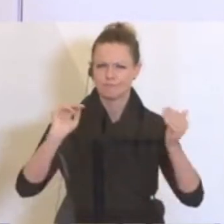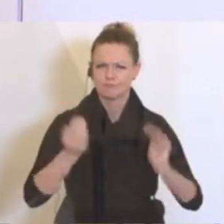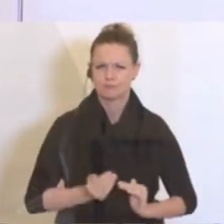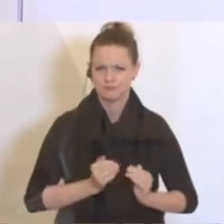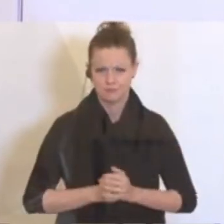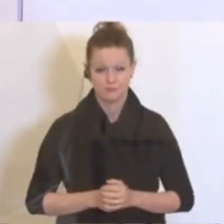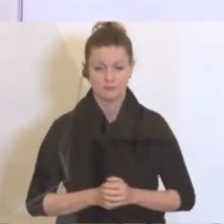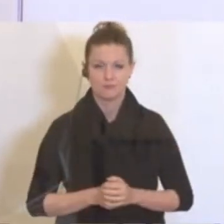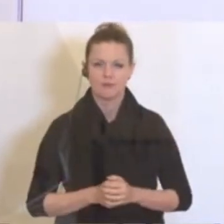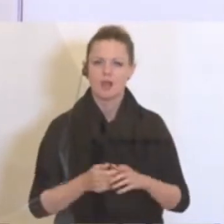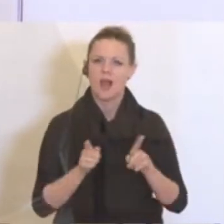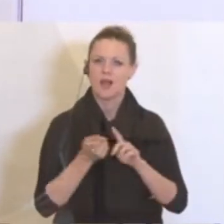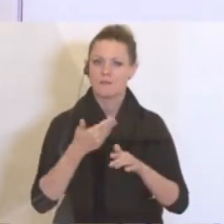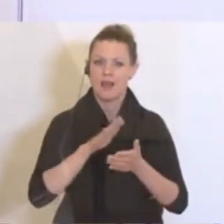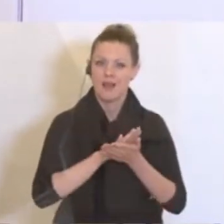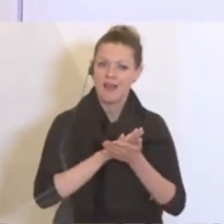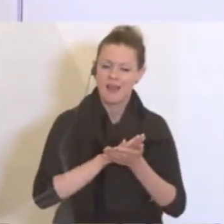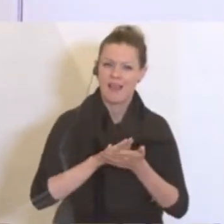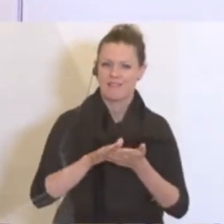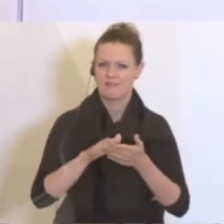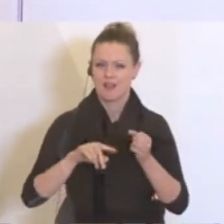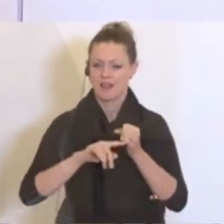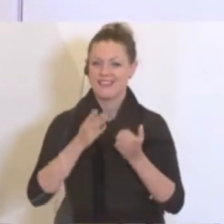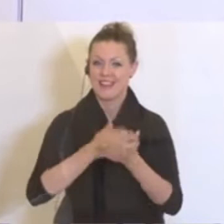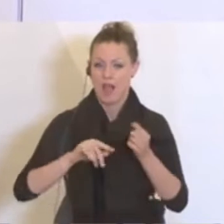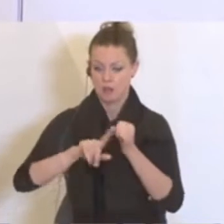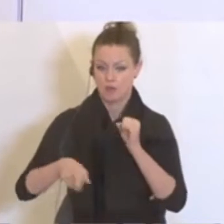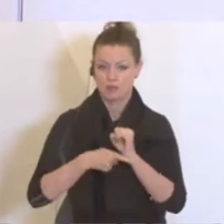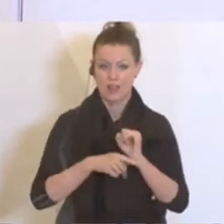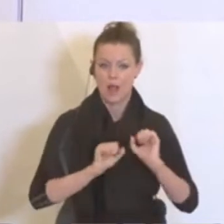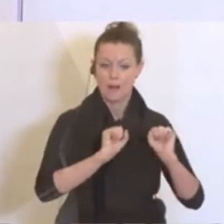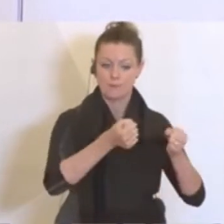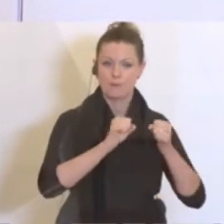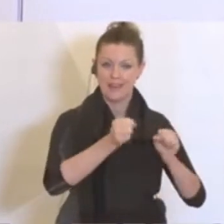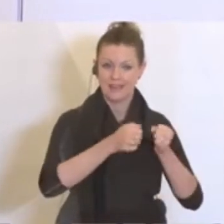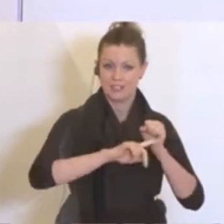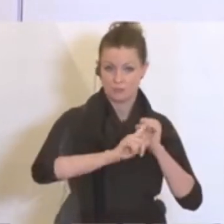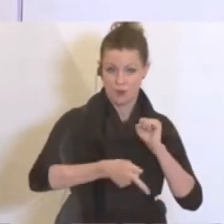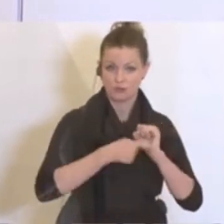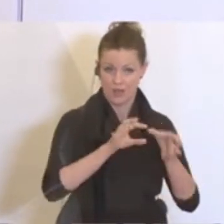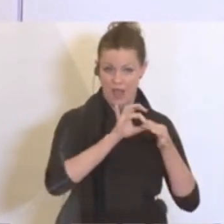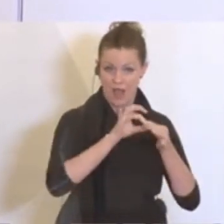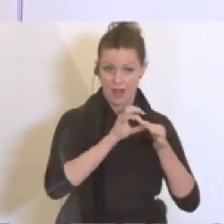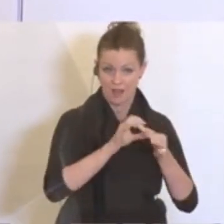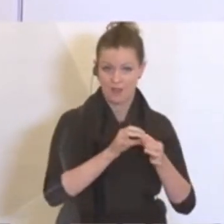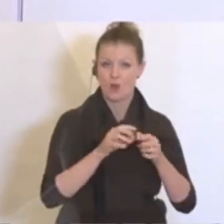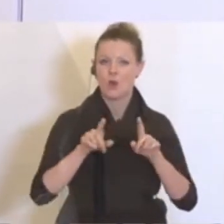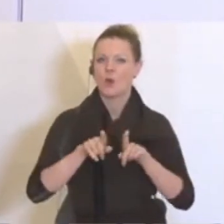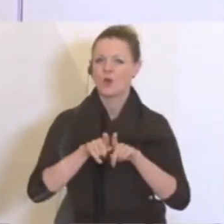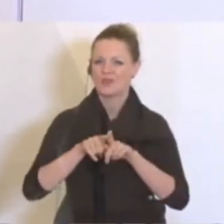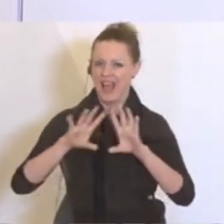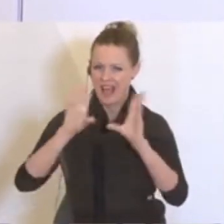kommen weitere Erleichterungen bei den Teilpauschalen. Das betrifft auf der einen Seite die Mobilitätspauschale und die allgemeine